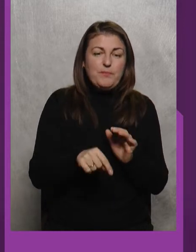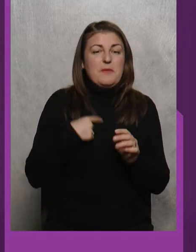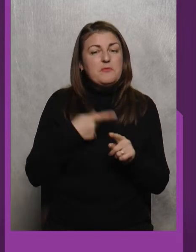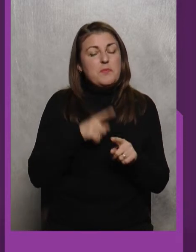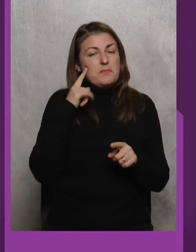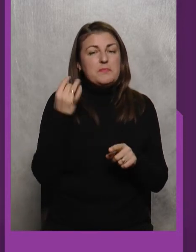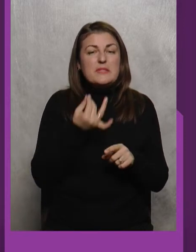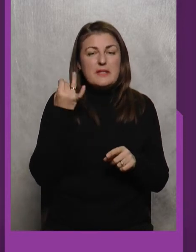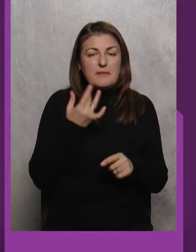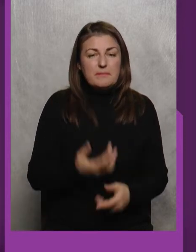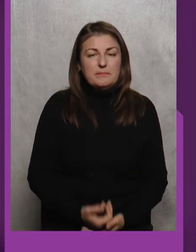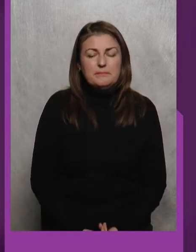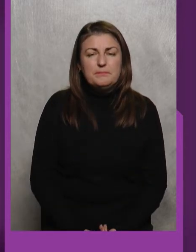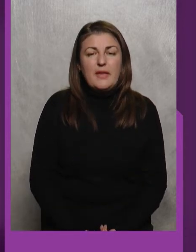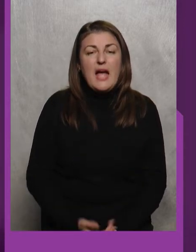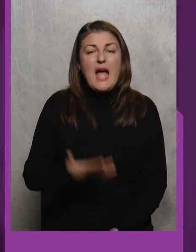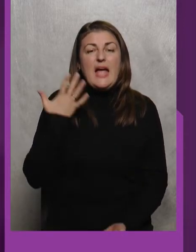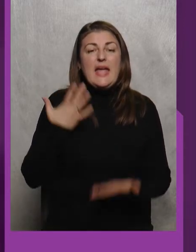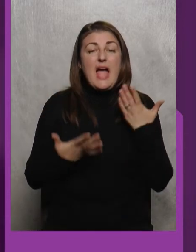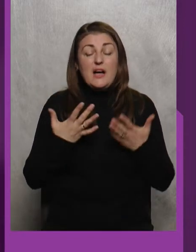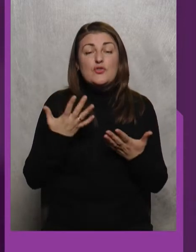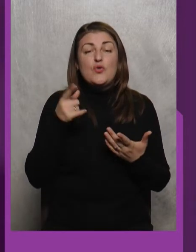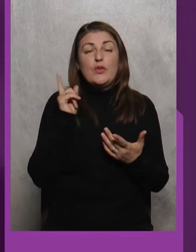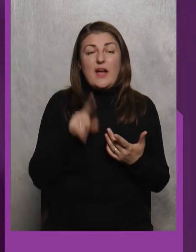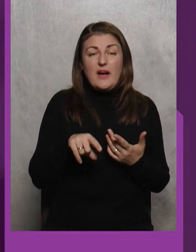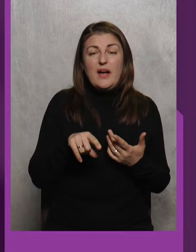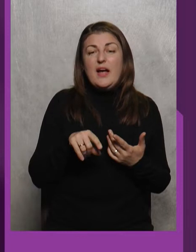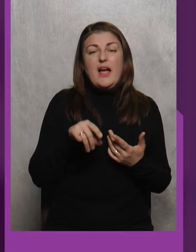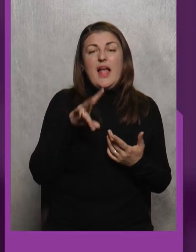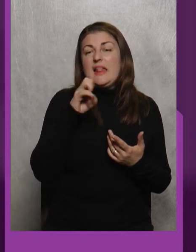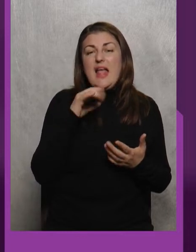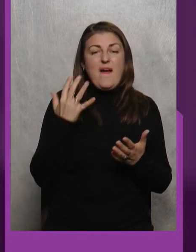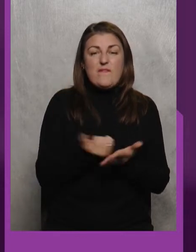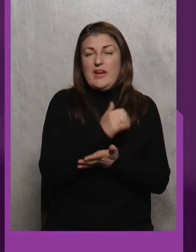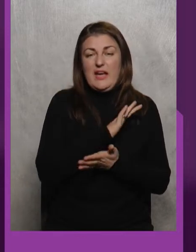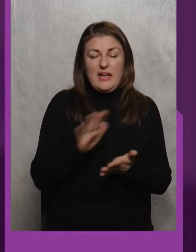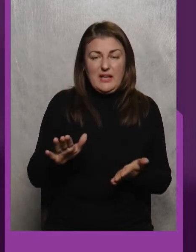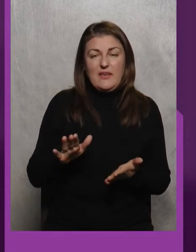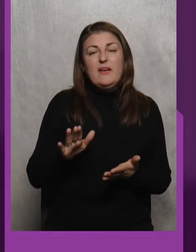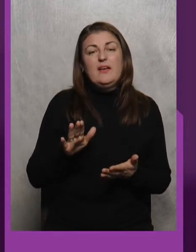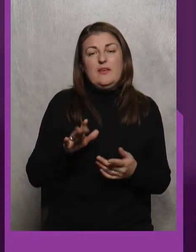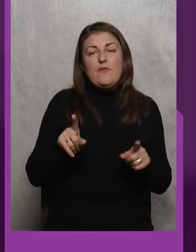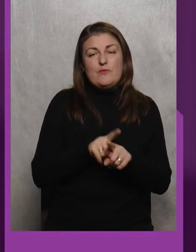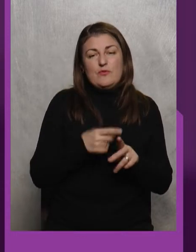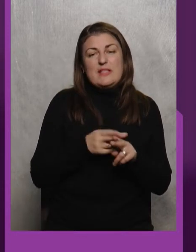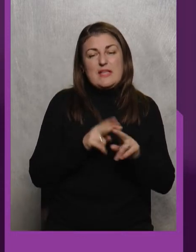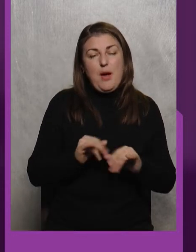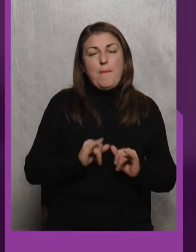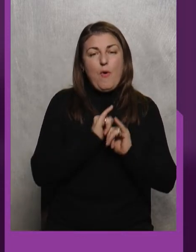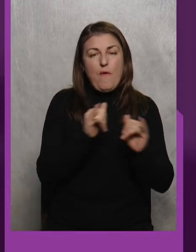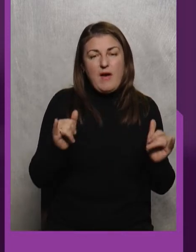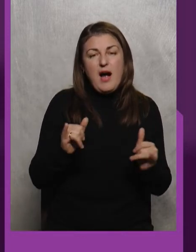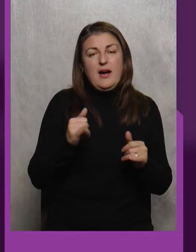цікаво Так, навіть якщо не виграв, все одно це повага,